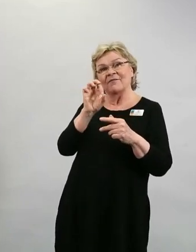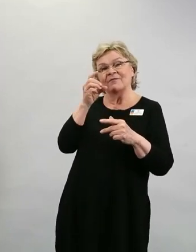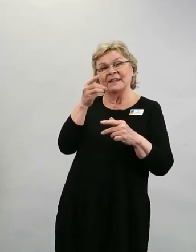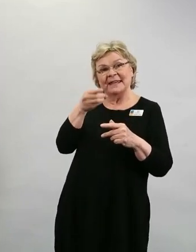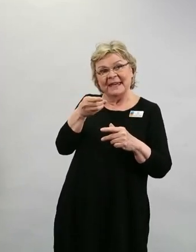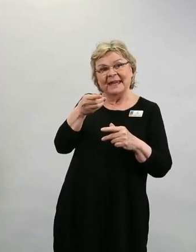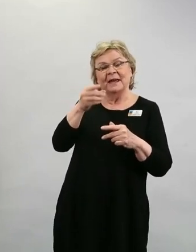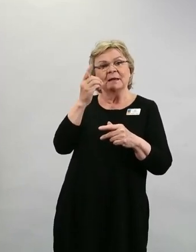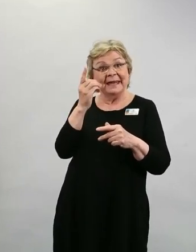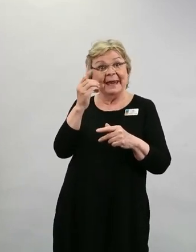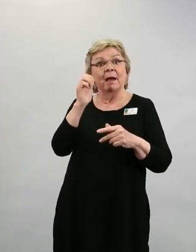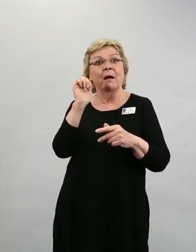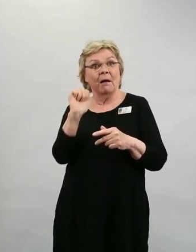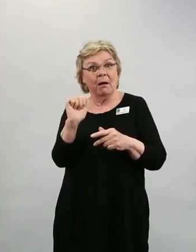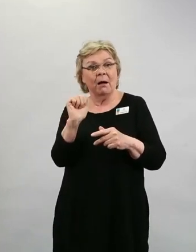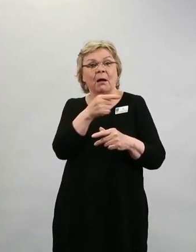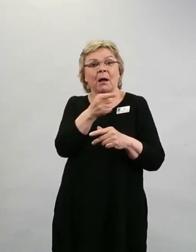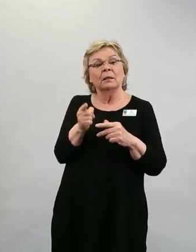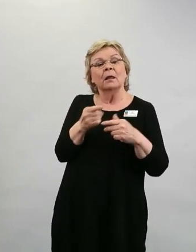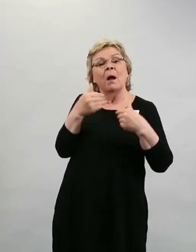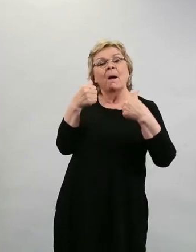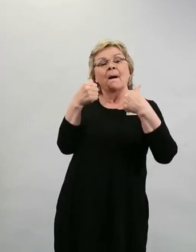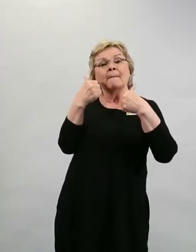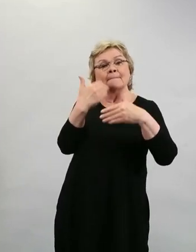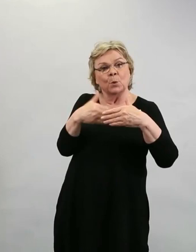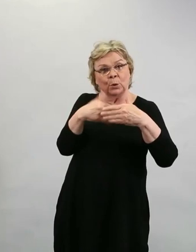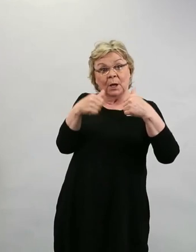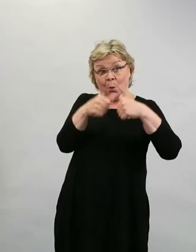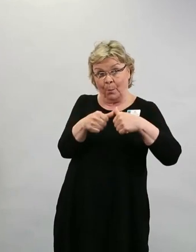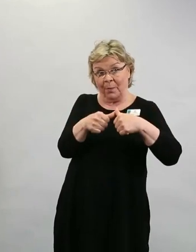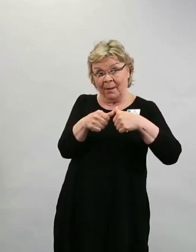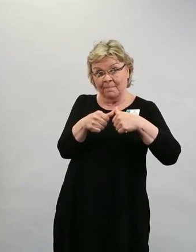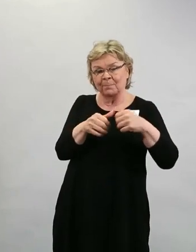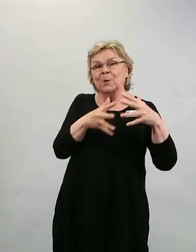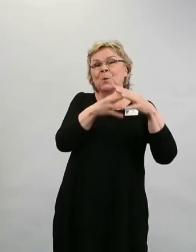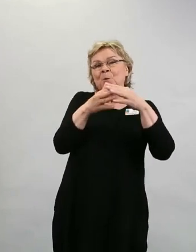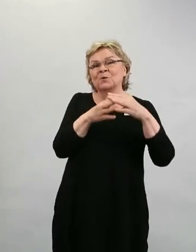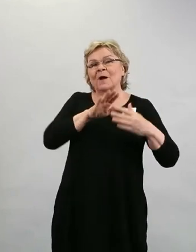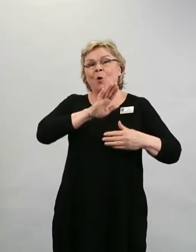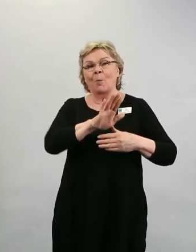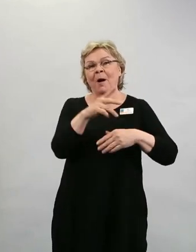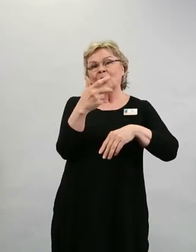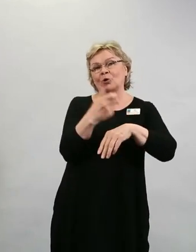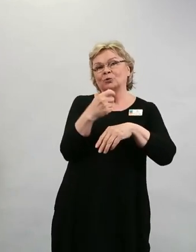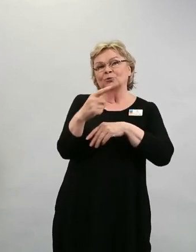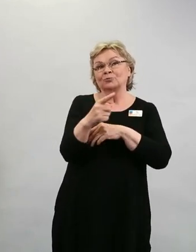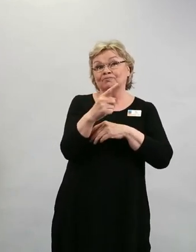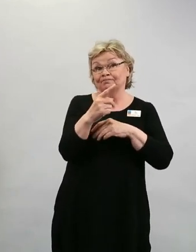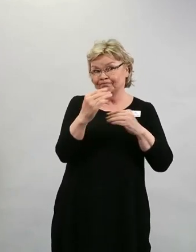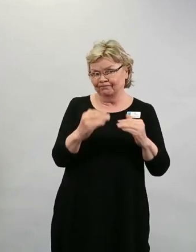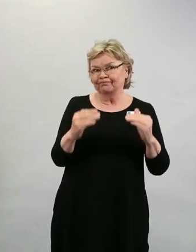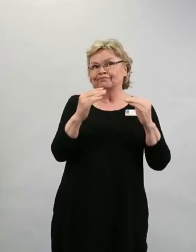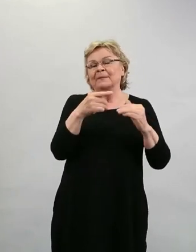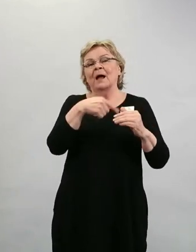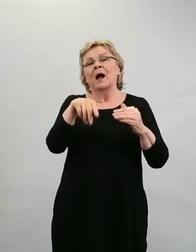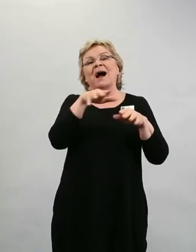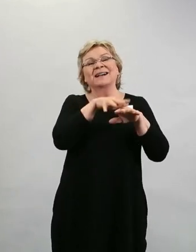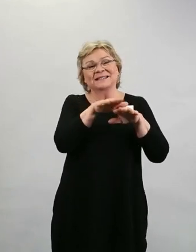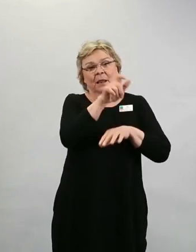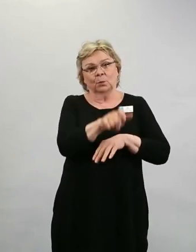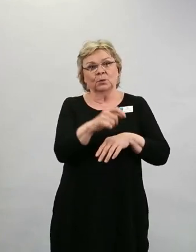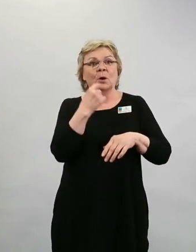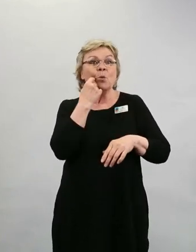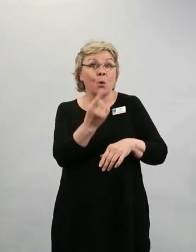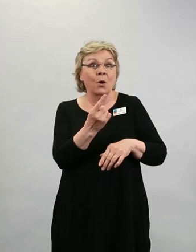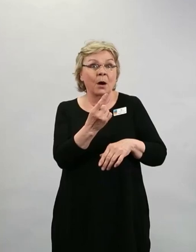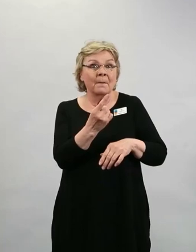Eilen myyntiluvan ja Yhdysvaltain kansallinen rokotusasiantuntijaryhmä pitää huomenna kokousta, joka on